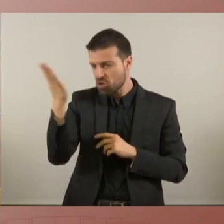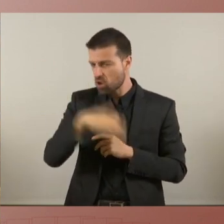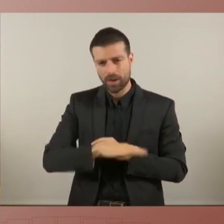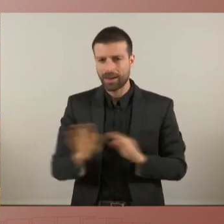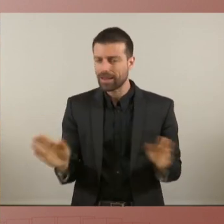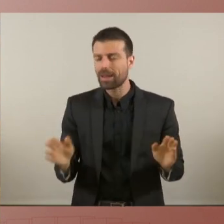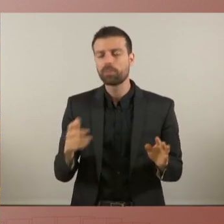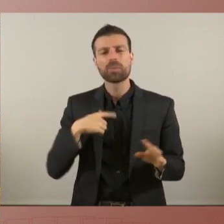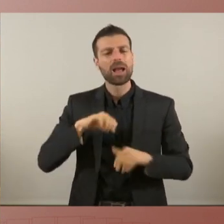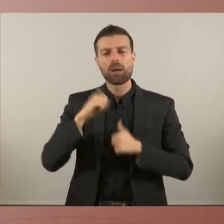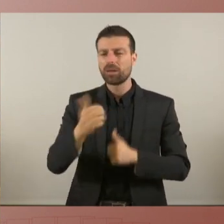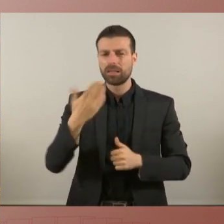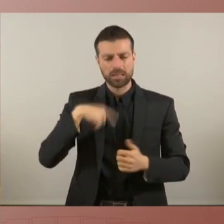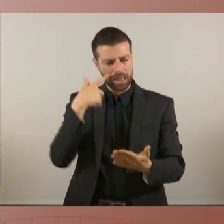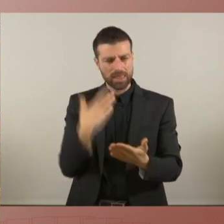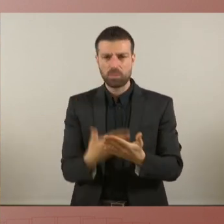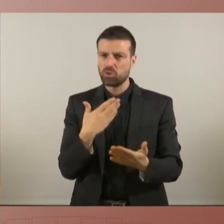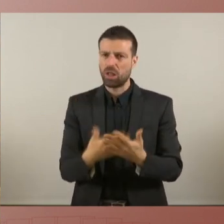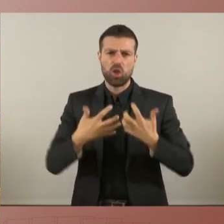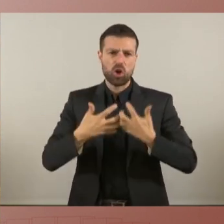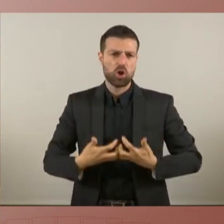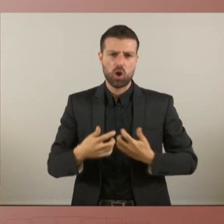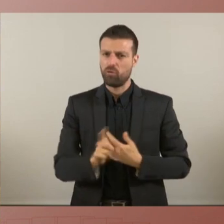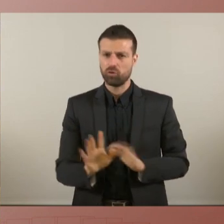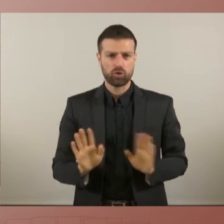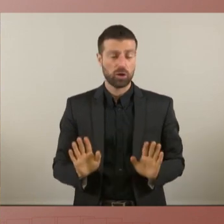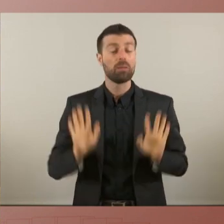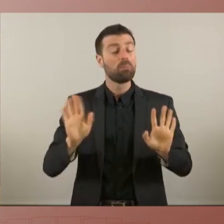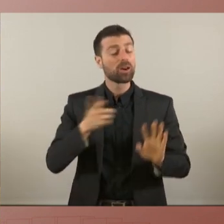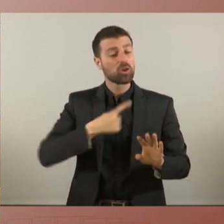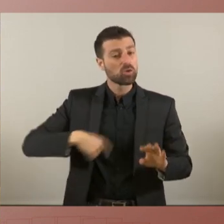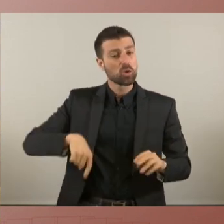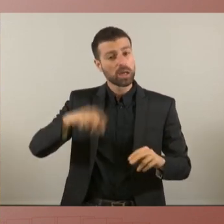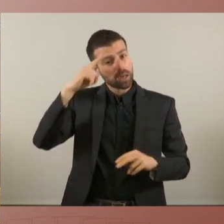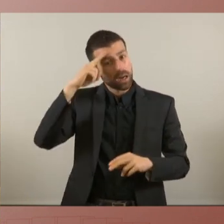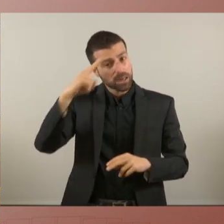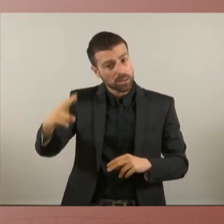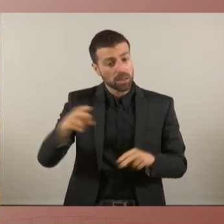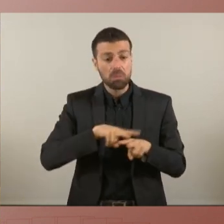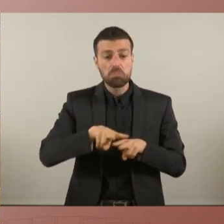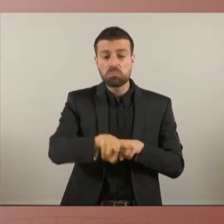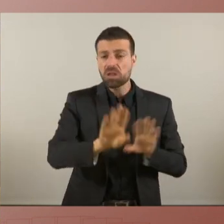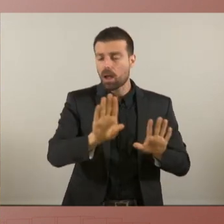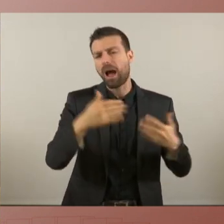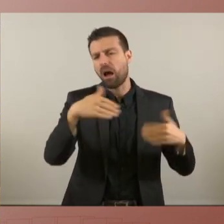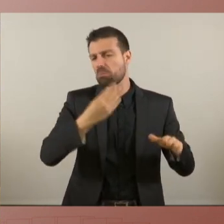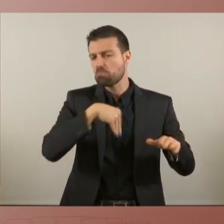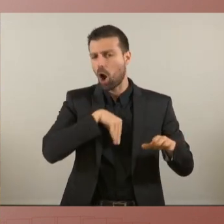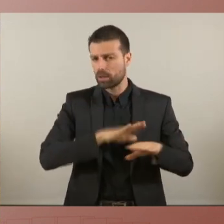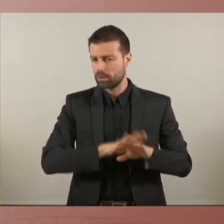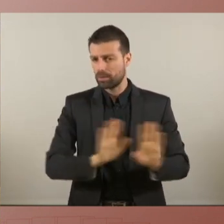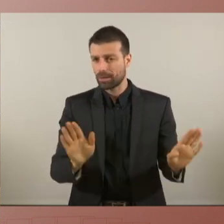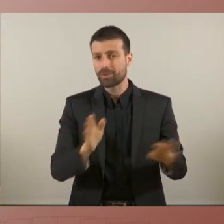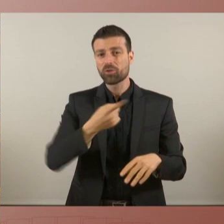ja s'ha demostrat fallida però nosaltres respectarem que aquesta via el que considerem una via morta respectarem que vostès